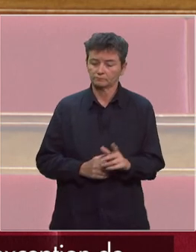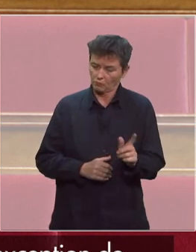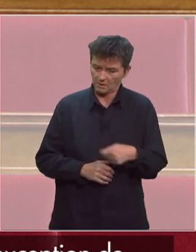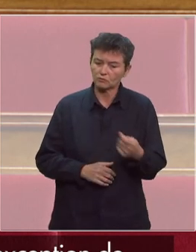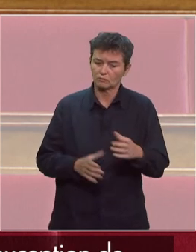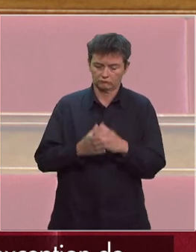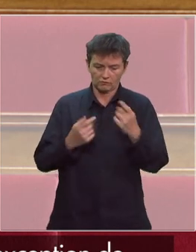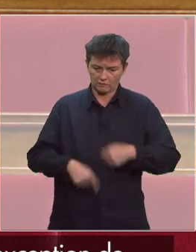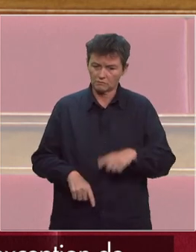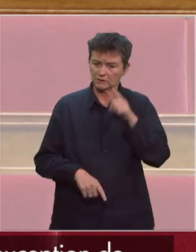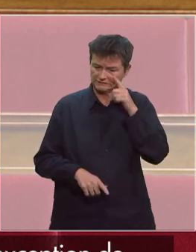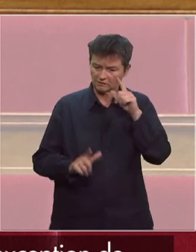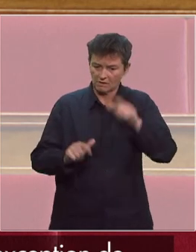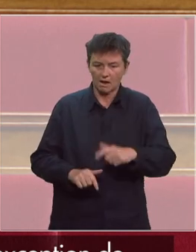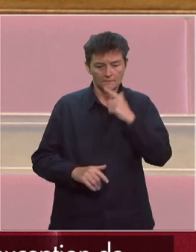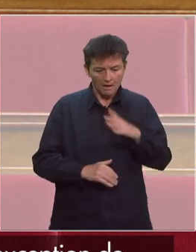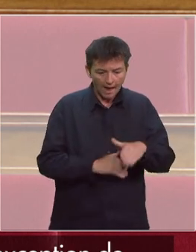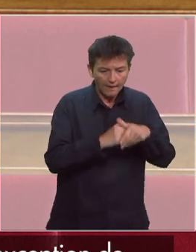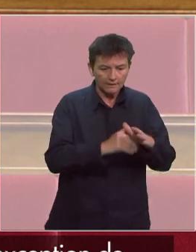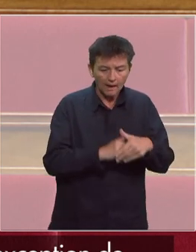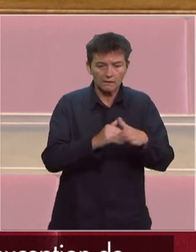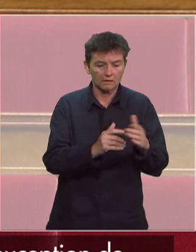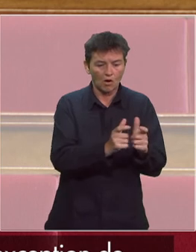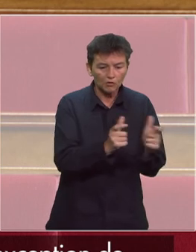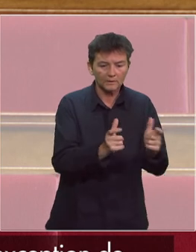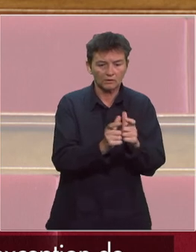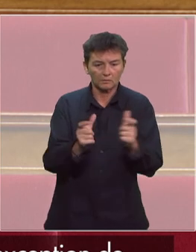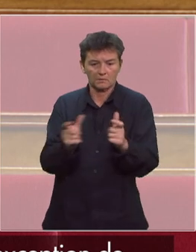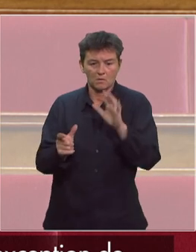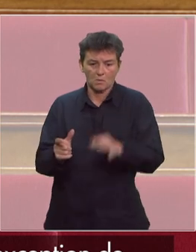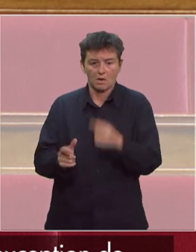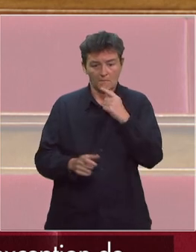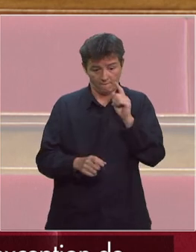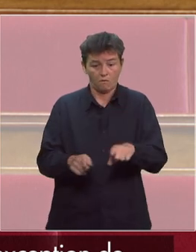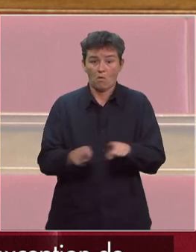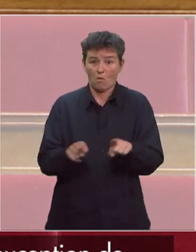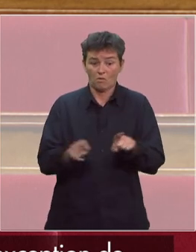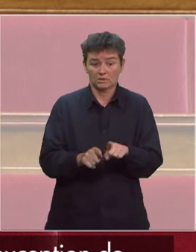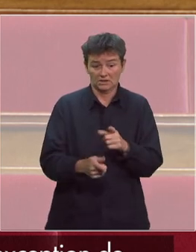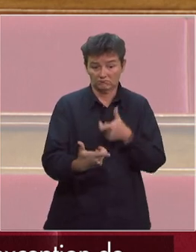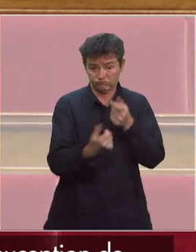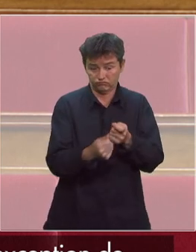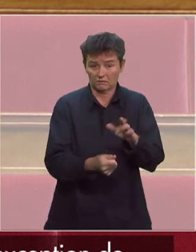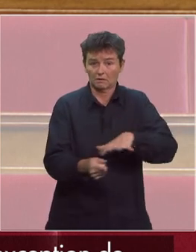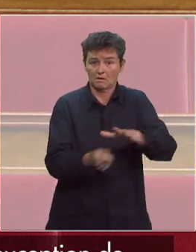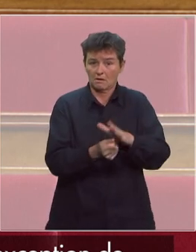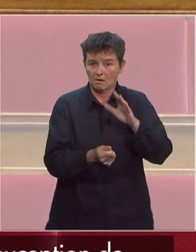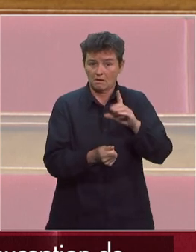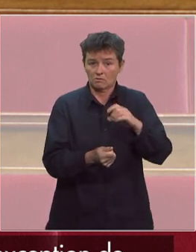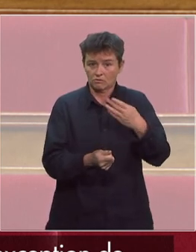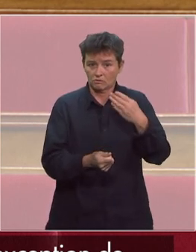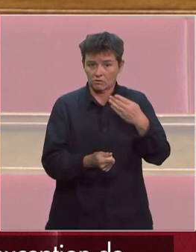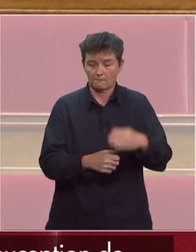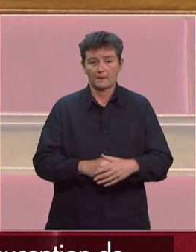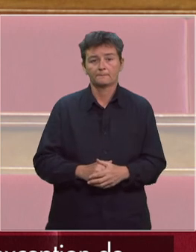les effets du gouvernement afin de soutenir les entreprises en difficulté, il est nécessaire d'étendre cette action aux Outre-mer. Les remontées du